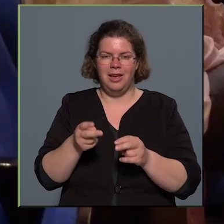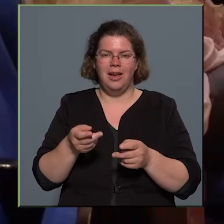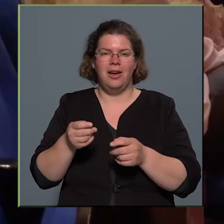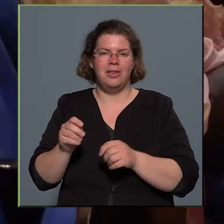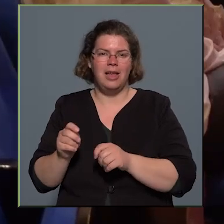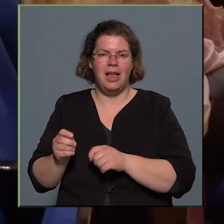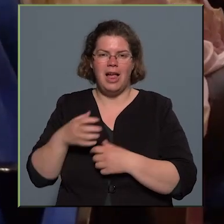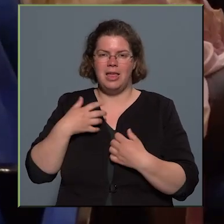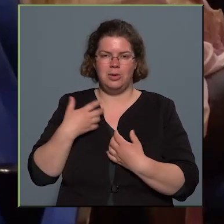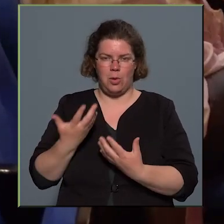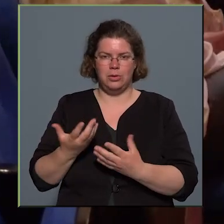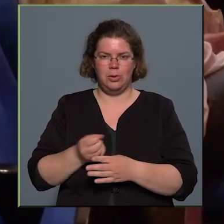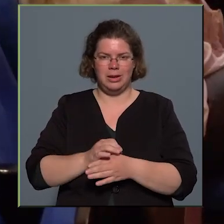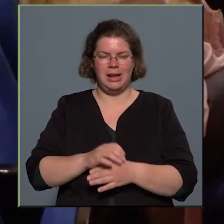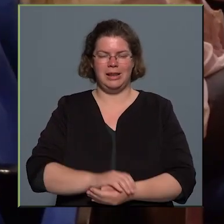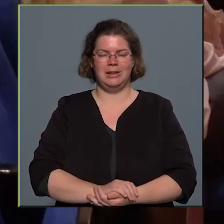történetét.